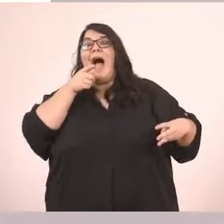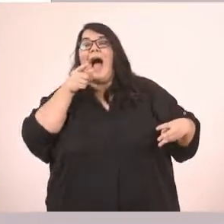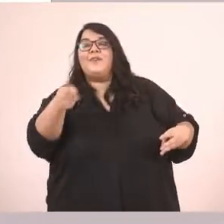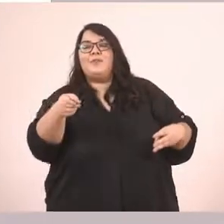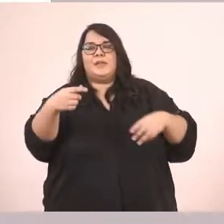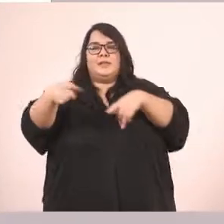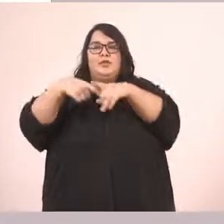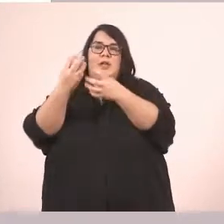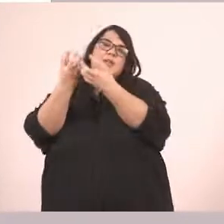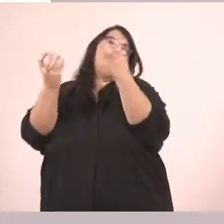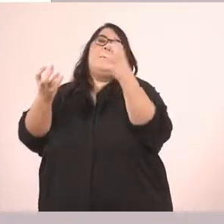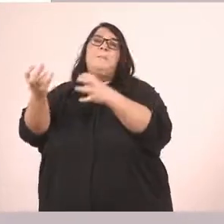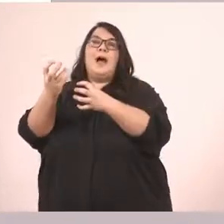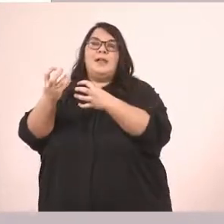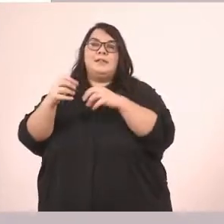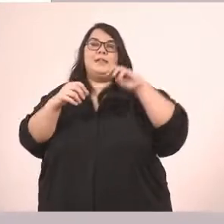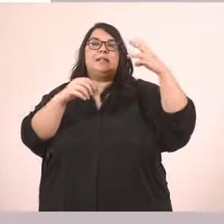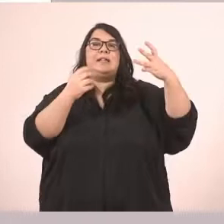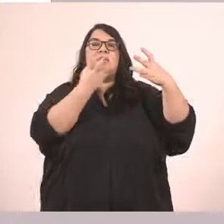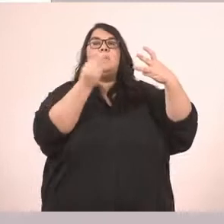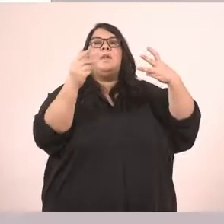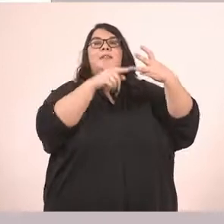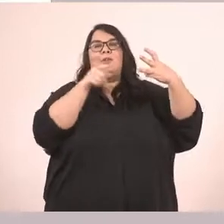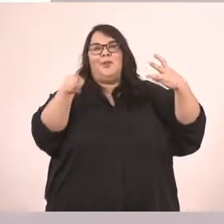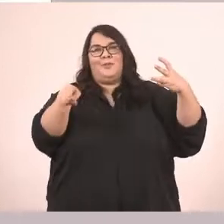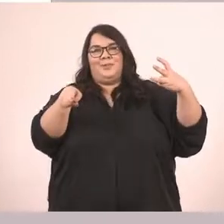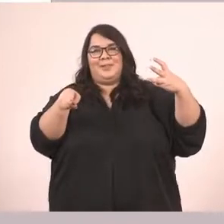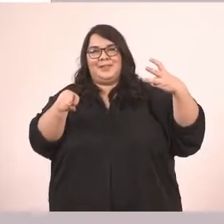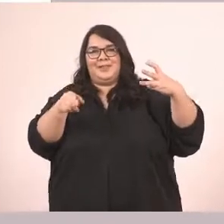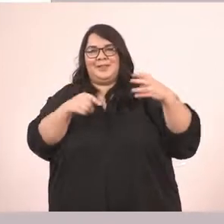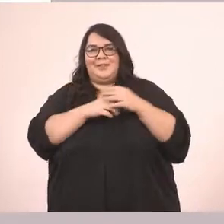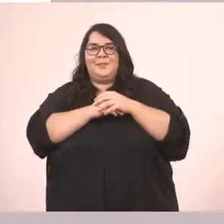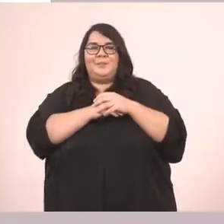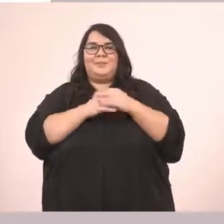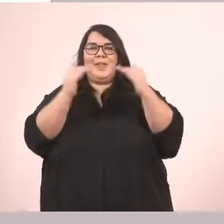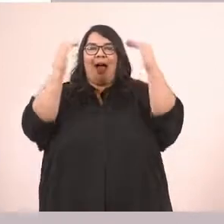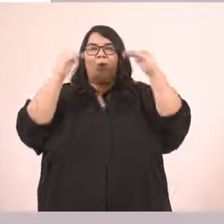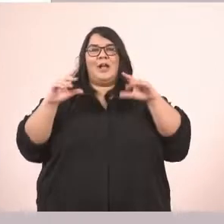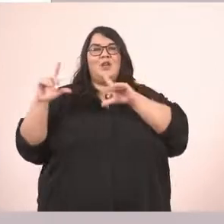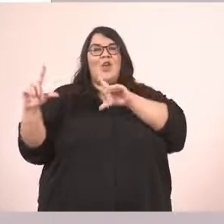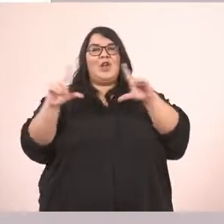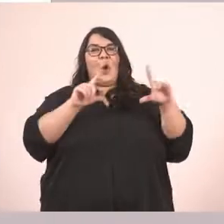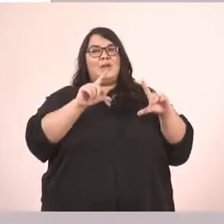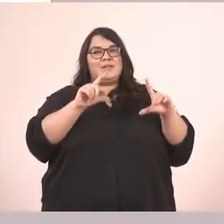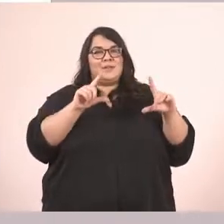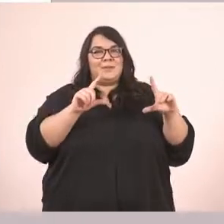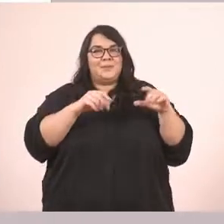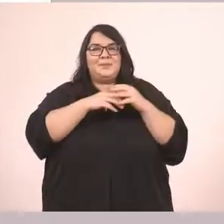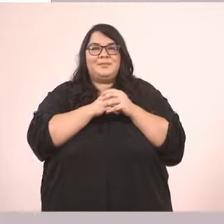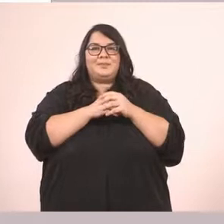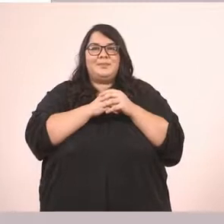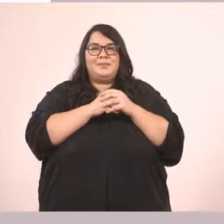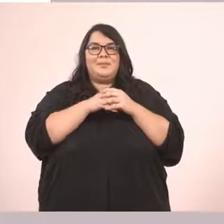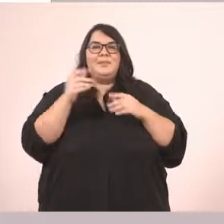μπάλες. Άρα θα βάλουμε το τρίτο πληθυντικό πρόσωπο. Πάμε στις εικόνες κάτω. Εδώ πέρα